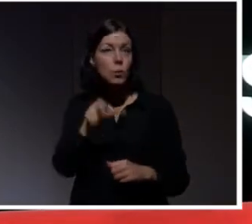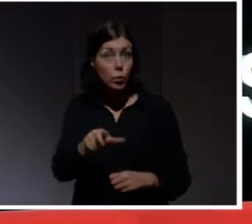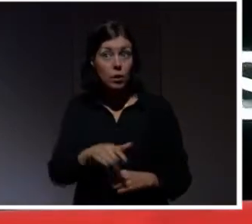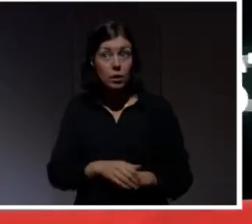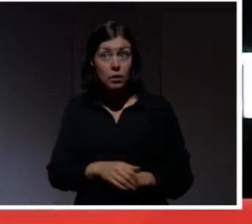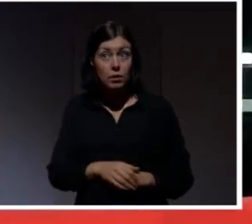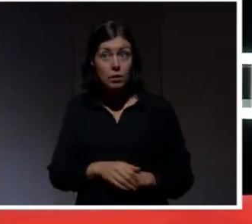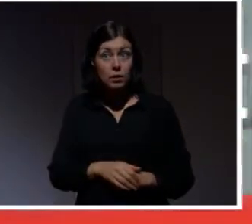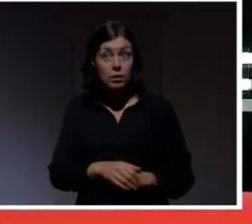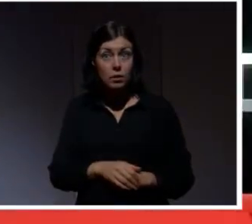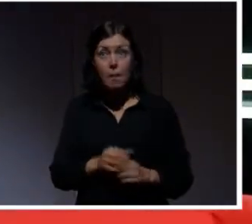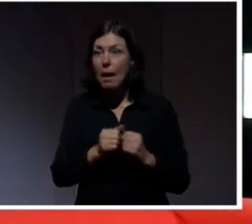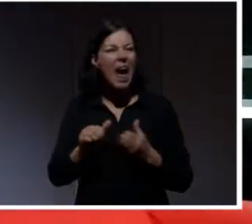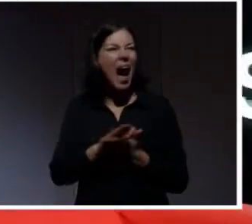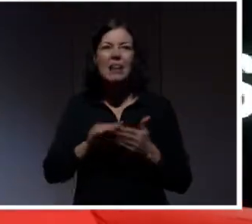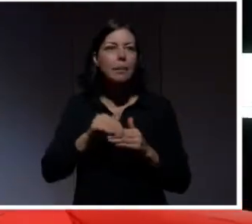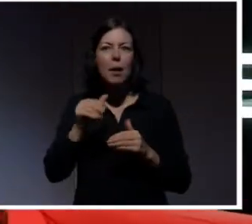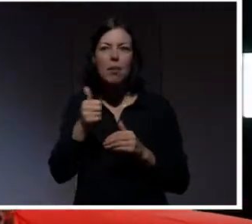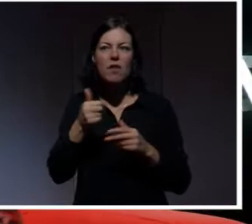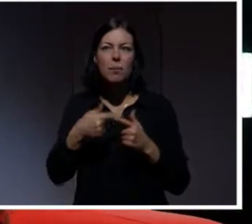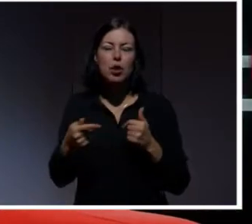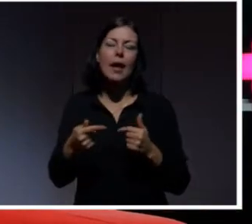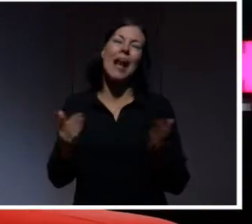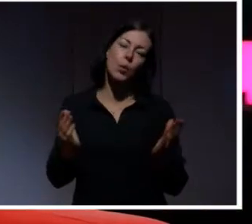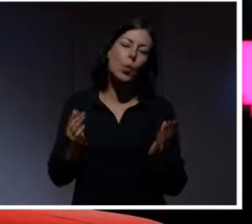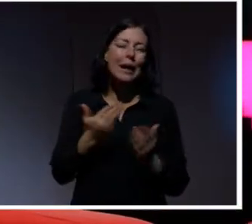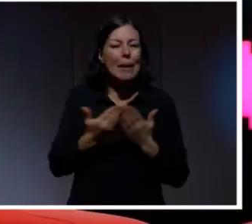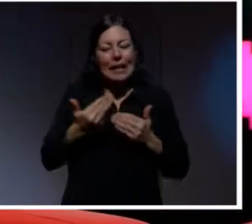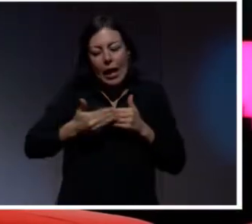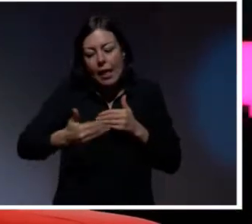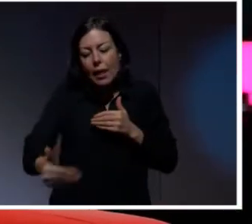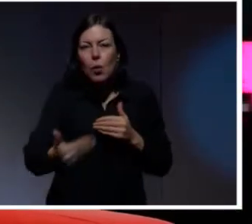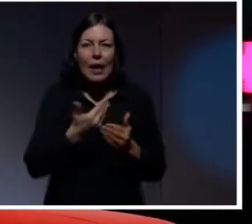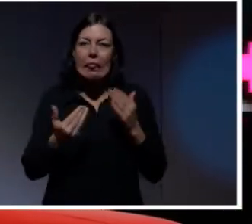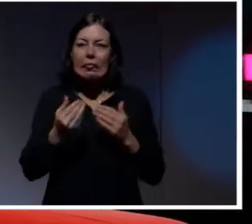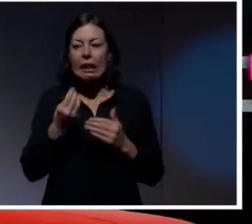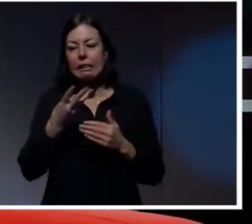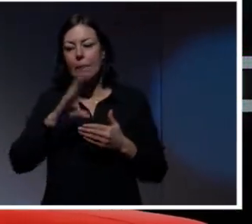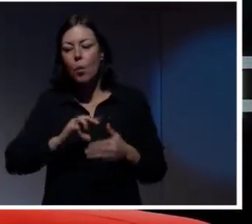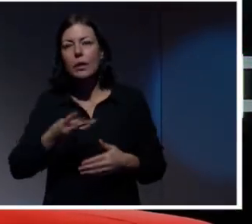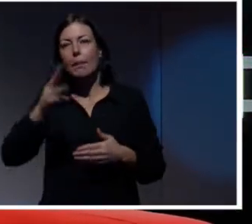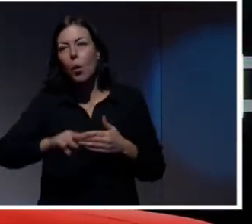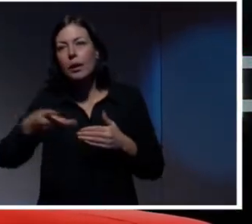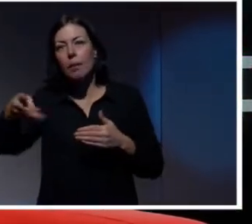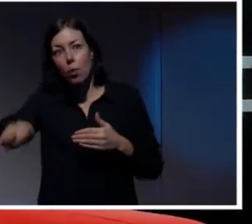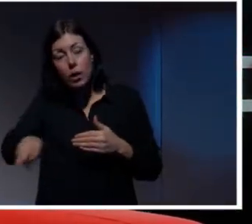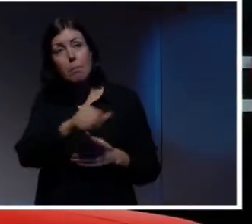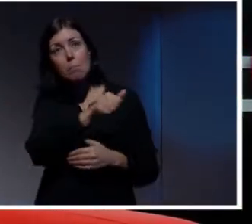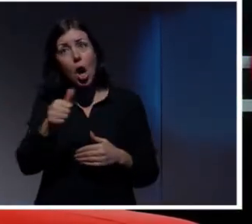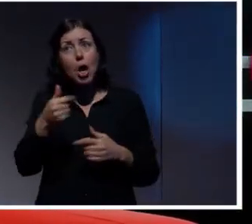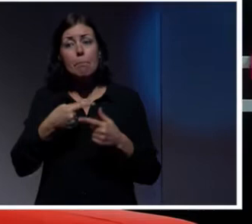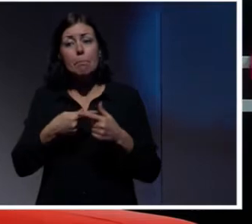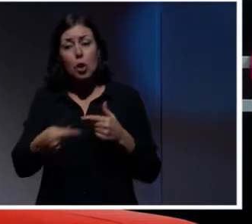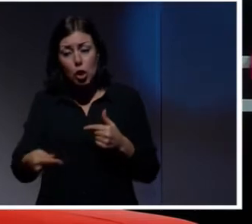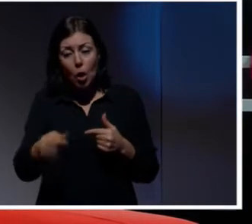Men ni kommer aldrig mer att behöva byta. Eller, inte all. I alla fall inte regelbundet. I alla fall inte var tredje månad. Utan ni behöver bara byta